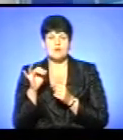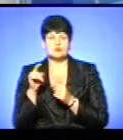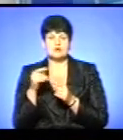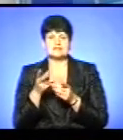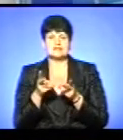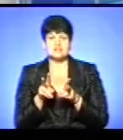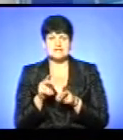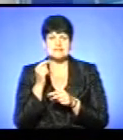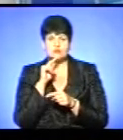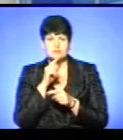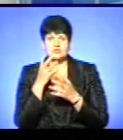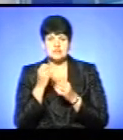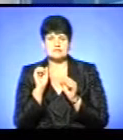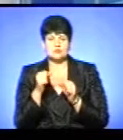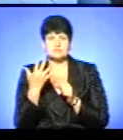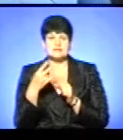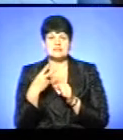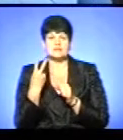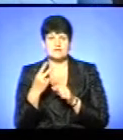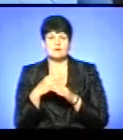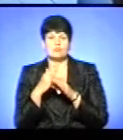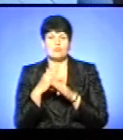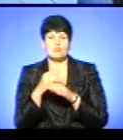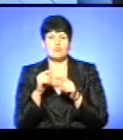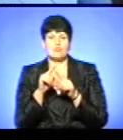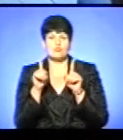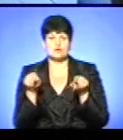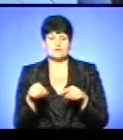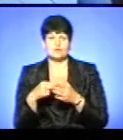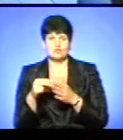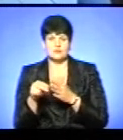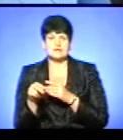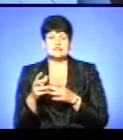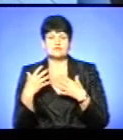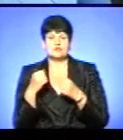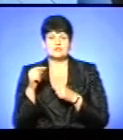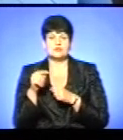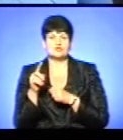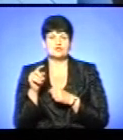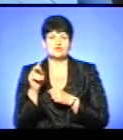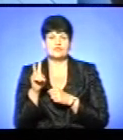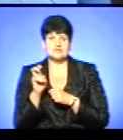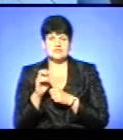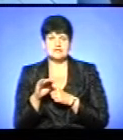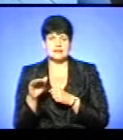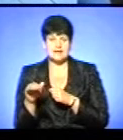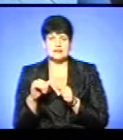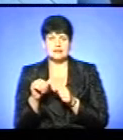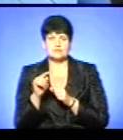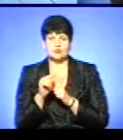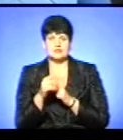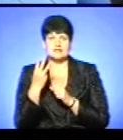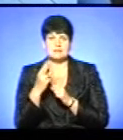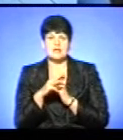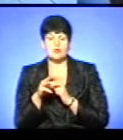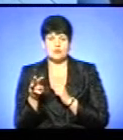кошти, ми зараз можемо ще 52 потівки закупити для цих дітей пільгових категорій, загалом більше, як 1200 дітей за кошти обласного бюджету. Крім того, 3